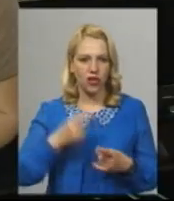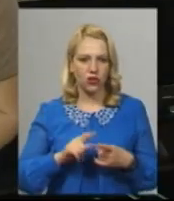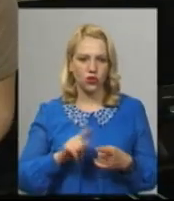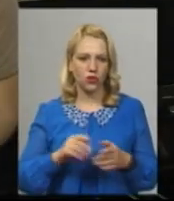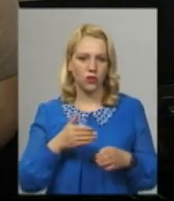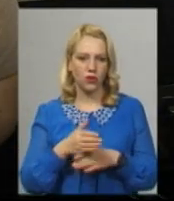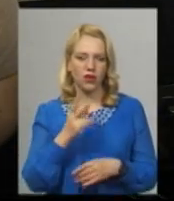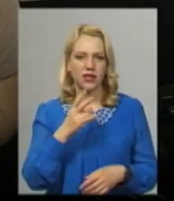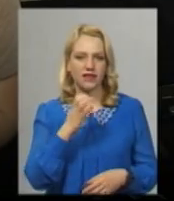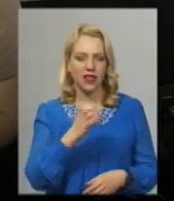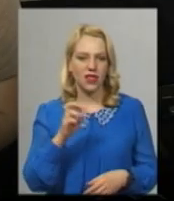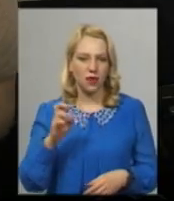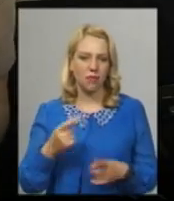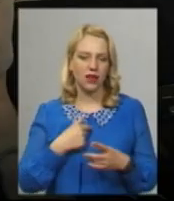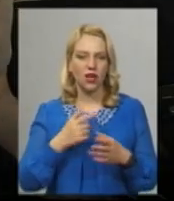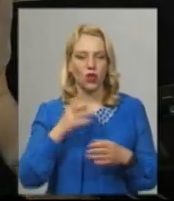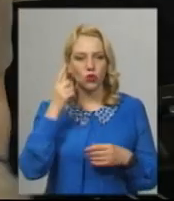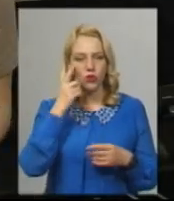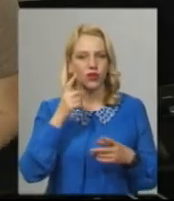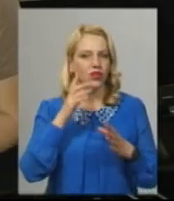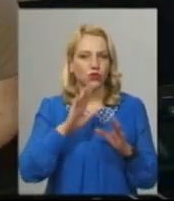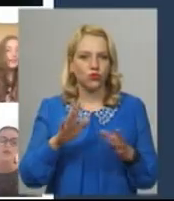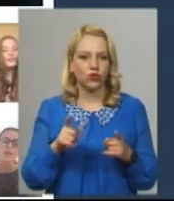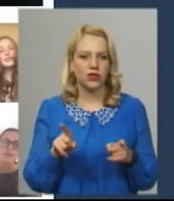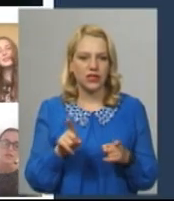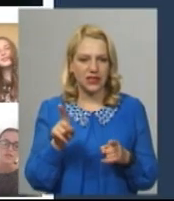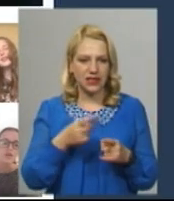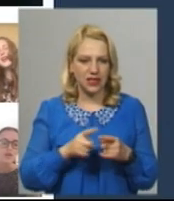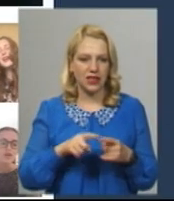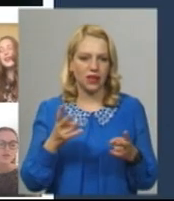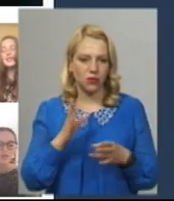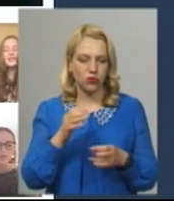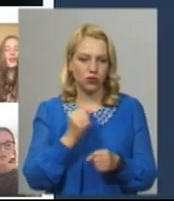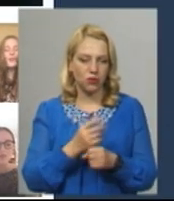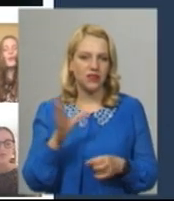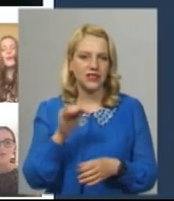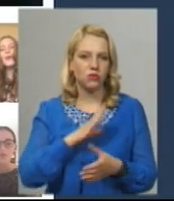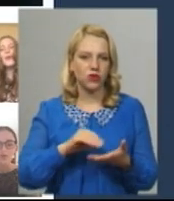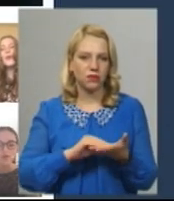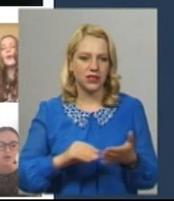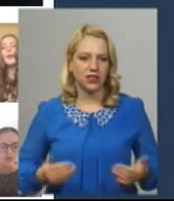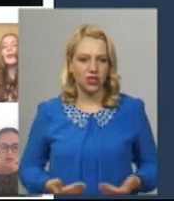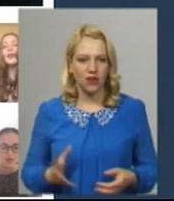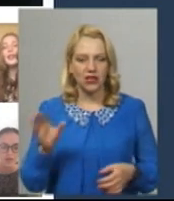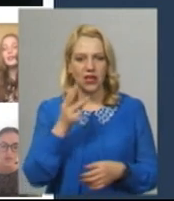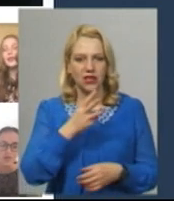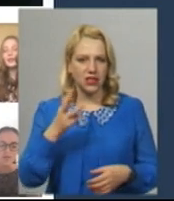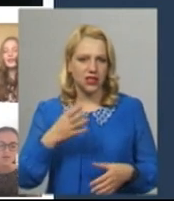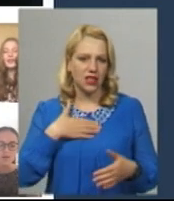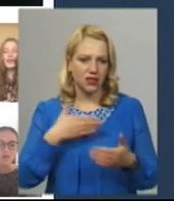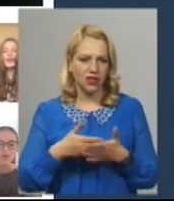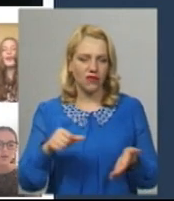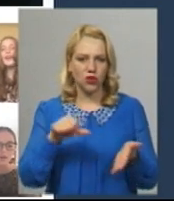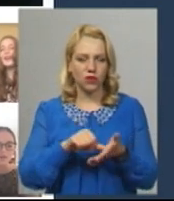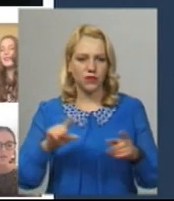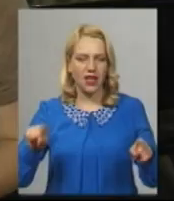Не думалось про те, що ми можемо таке зробити, оскільки всі репетиції були живі За словами Христини, всі 33 співаки активно підтримали ідеї створити